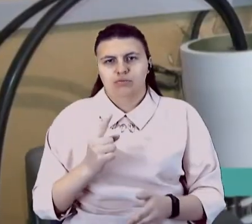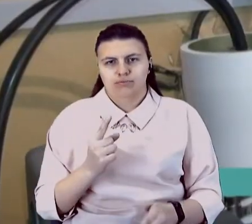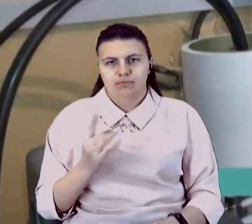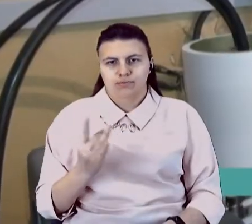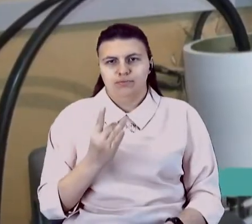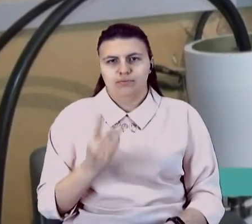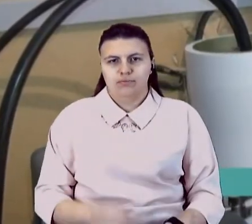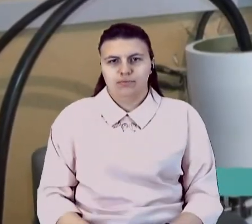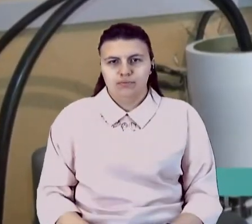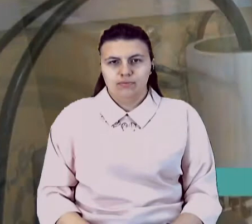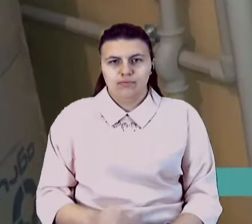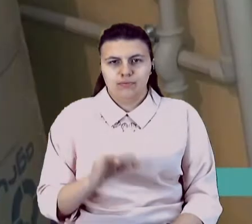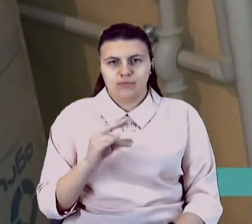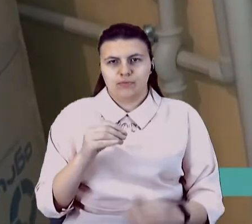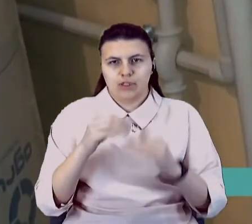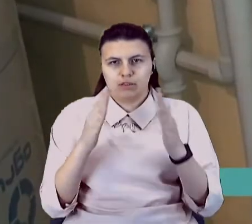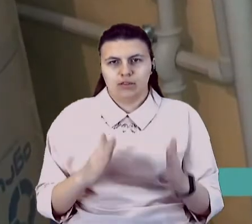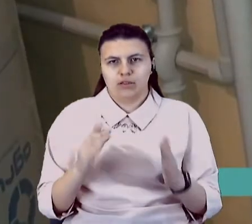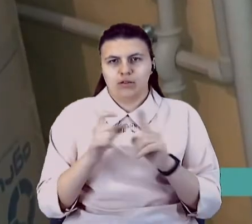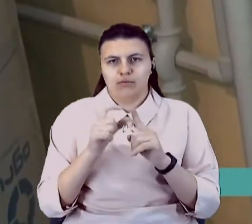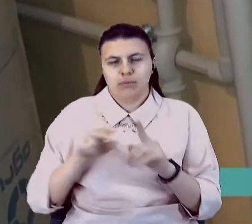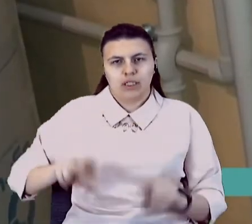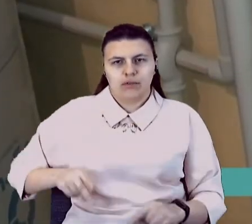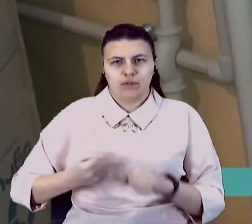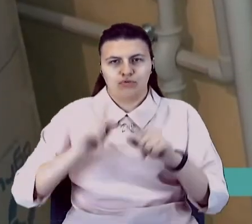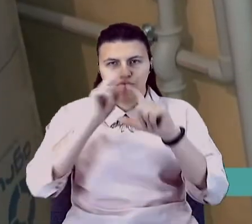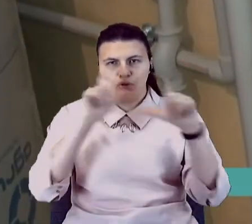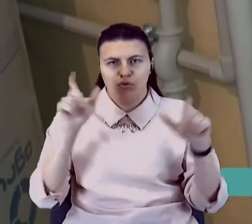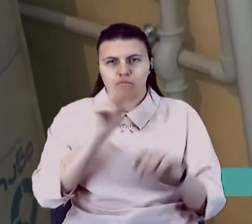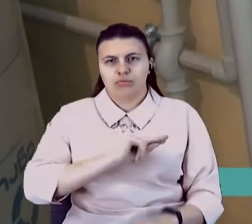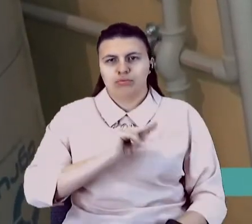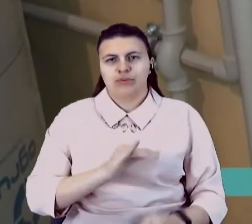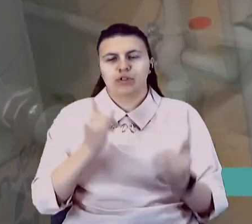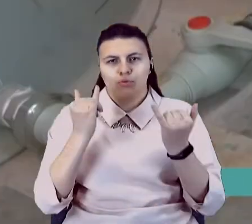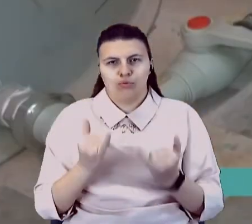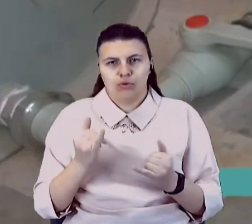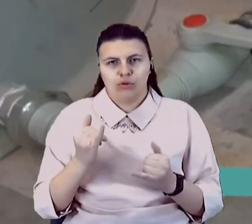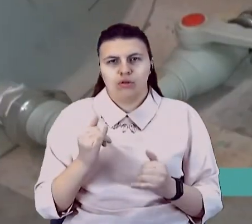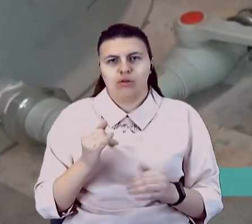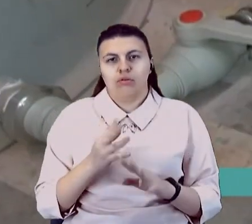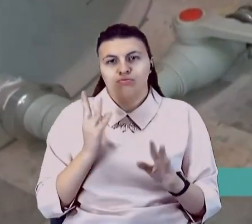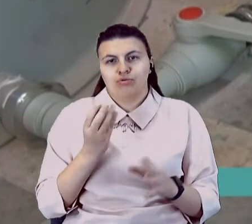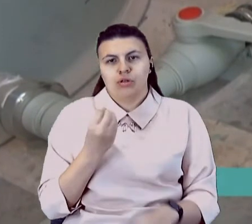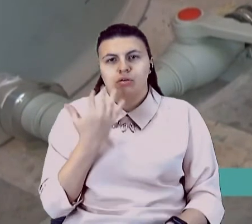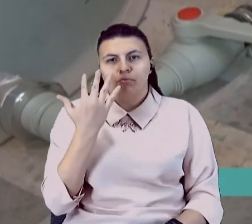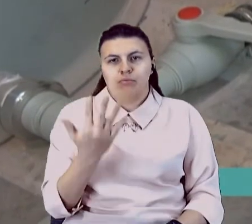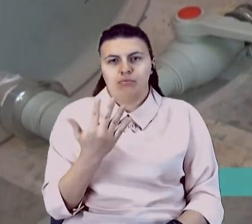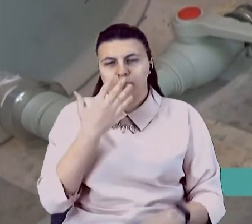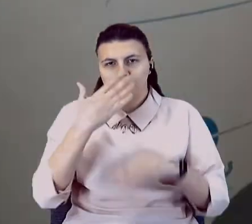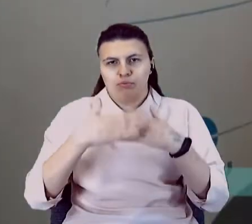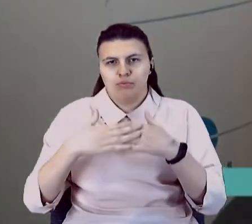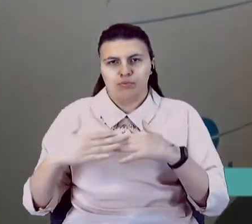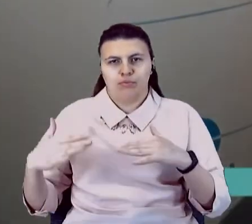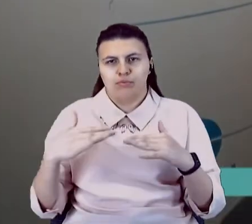Фільтрувальна система, за словами директорки у цій школі, запрацює відсьогодні. На черзі ще п'ять прифронтових шкіл.